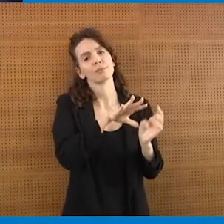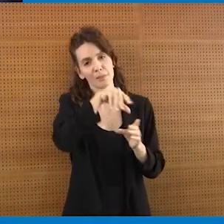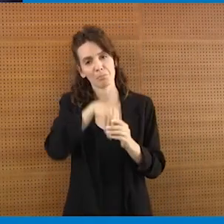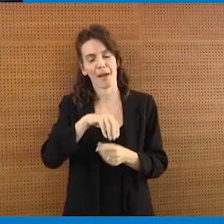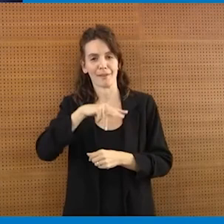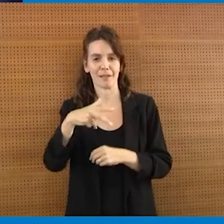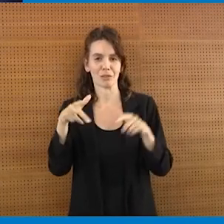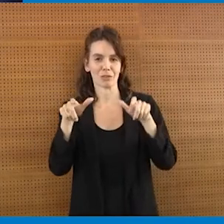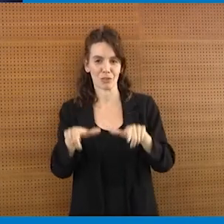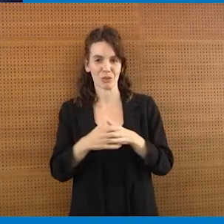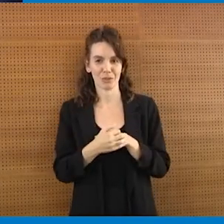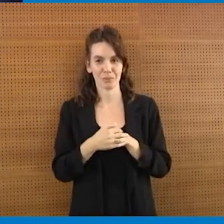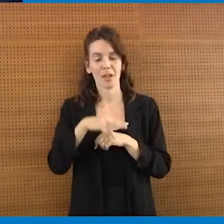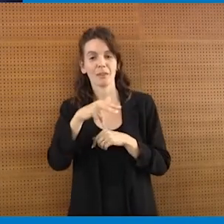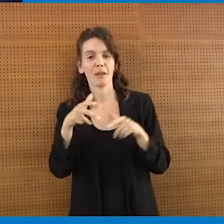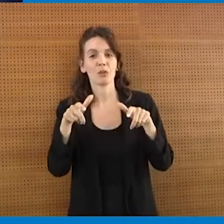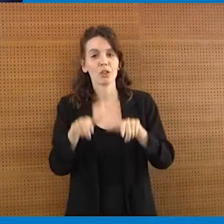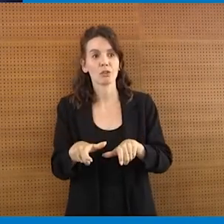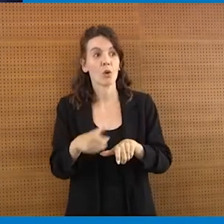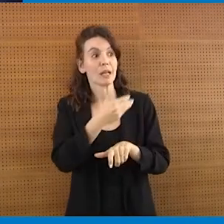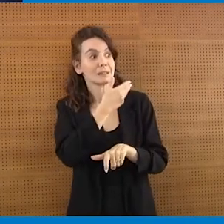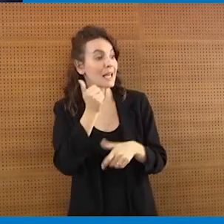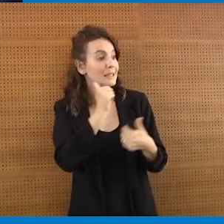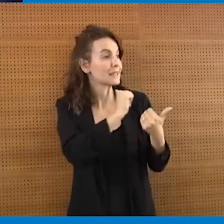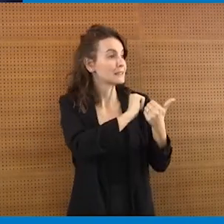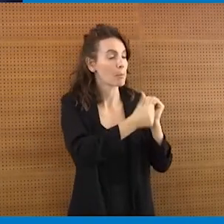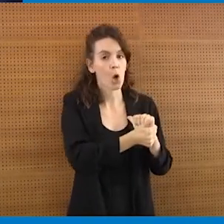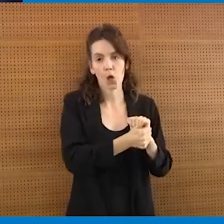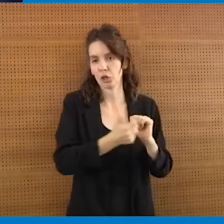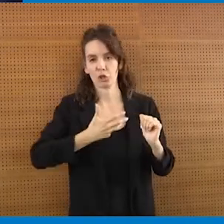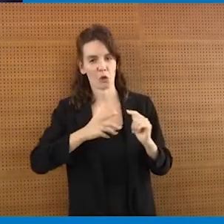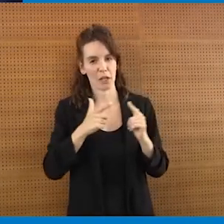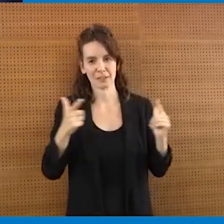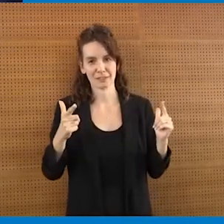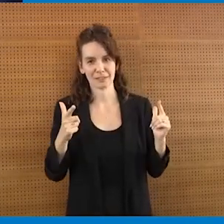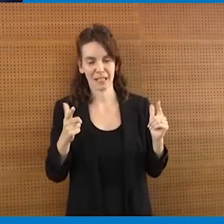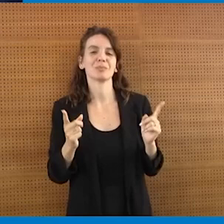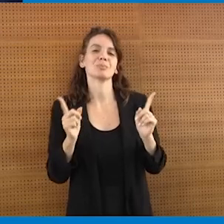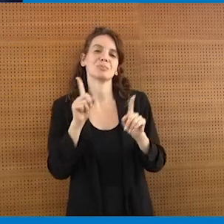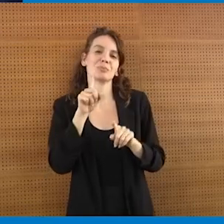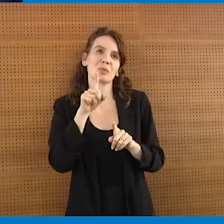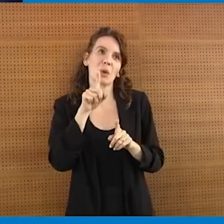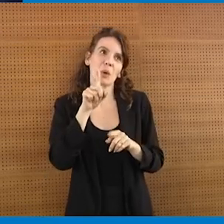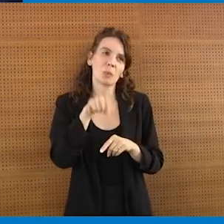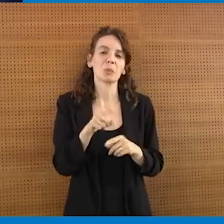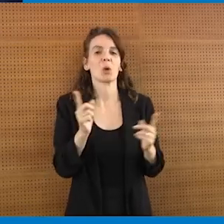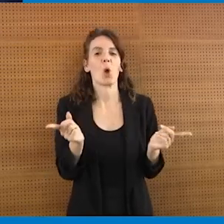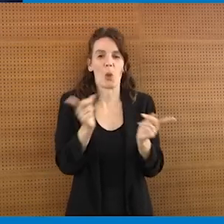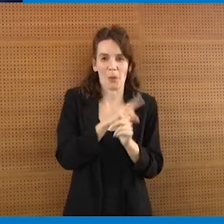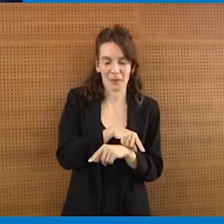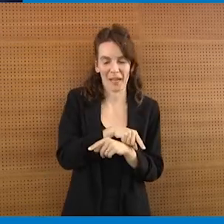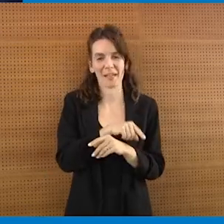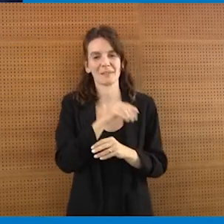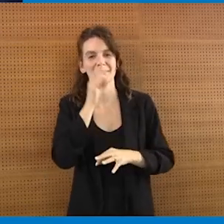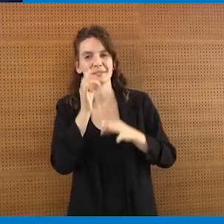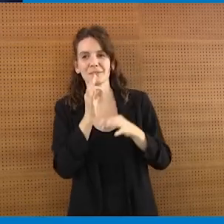il terzo settore non può fare a meno dello sport, lo sport non può fare a meno del terzo settore, vi sono dei passi che dobbiamo fare,